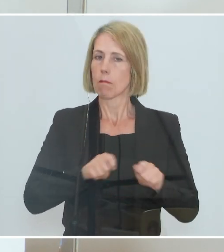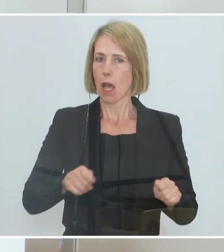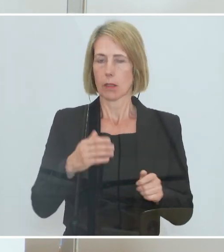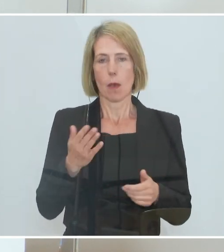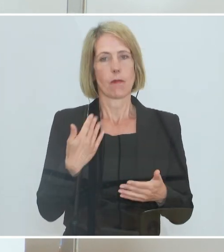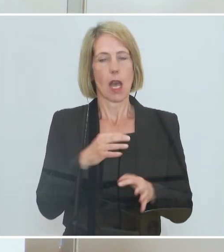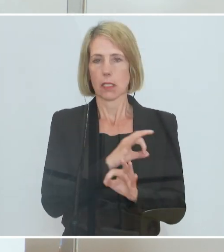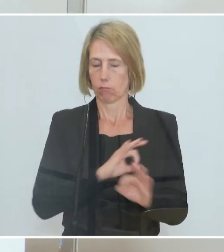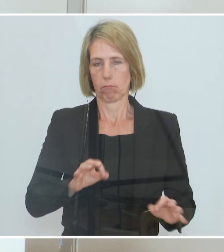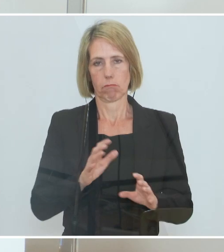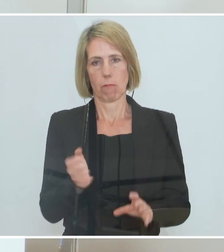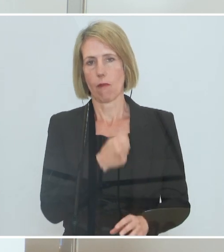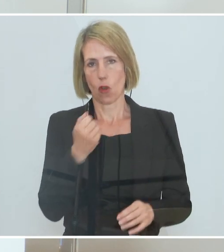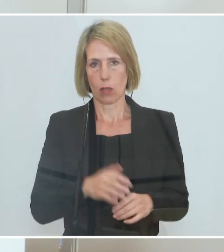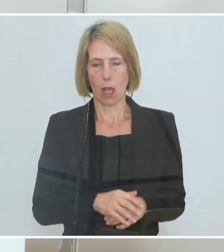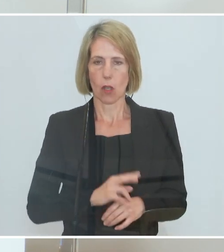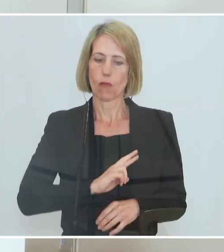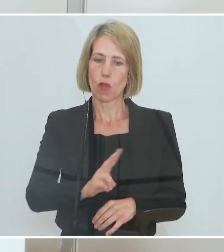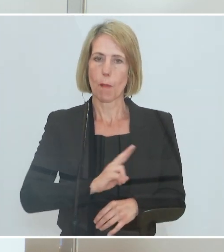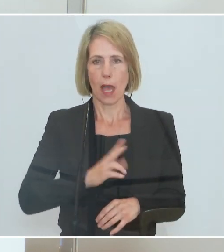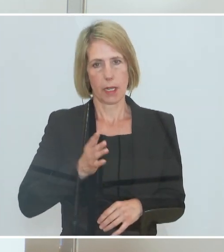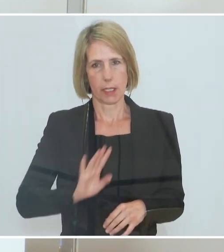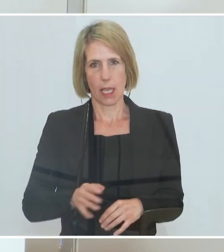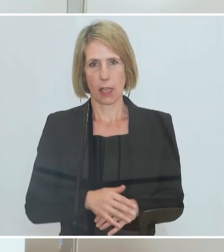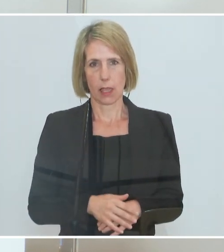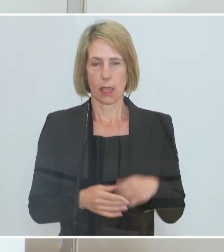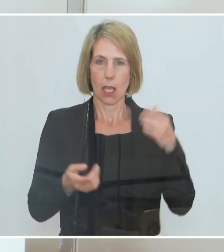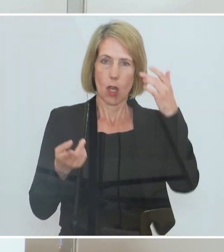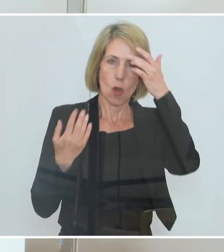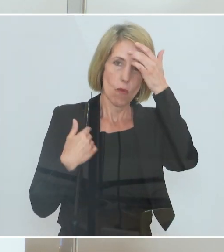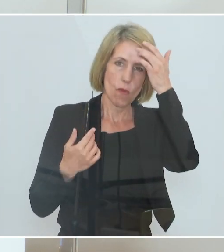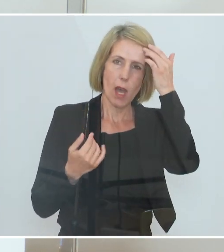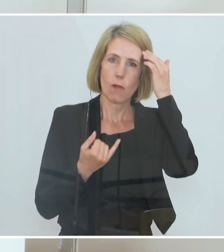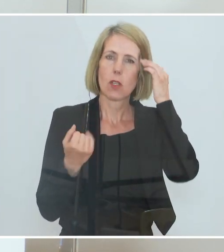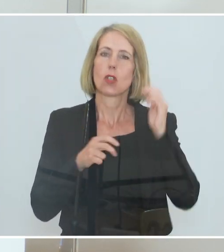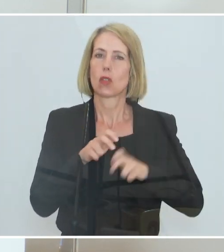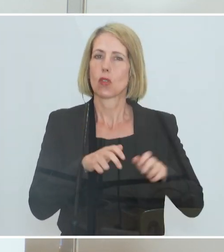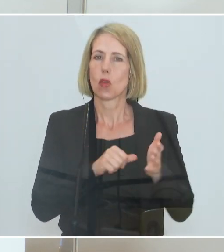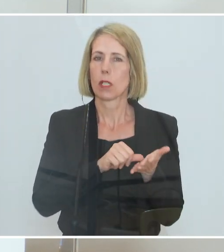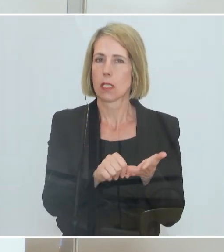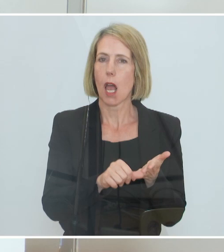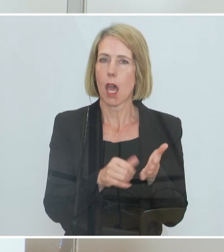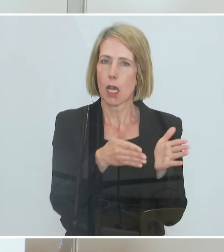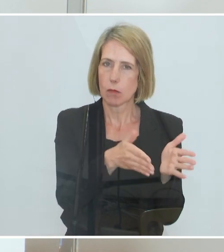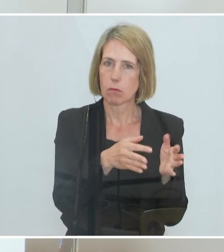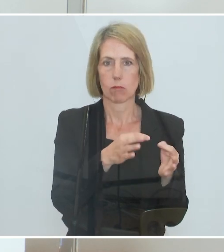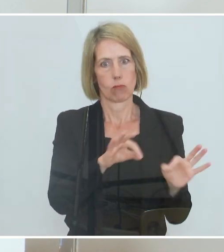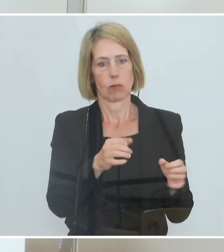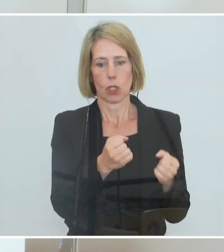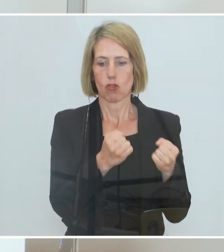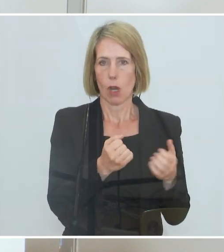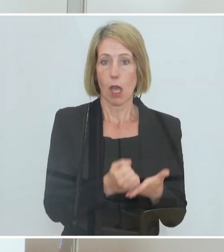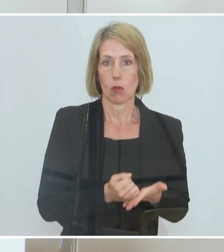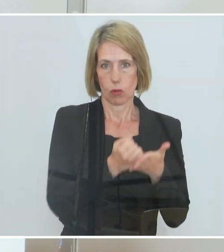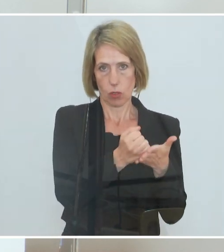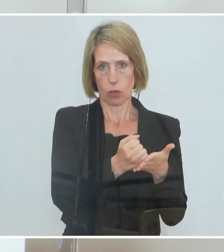erfolgreiche war in beiderlei Hinsicht. Sie war auch eine, die die Steuerzahlerinnen und Steuerzahler sehr intensiv unterstützt haben.